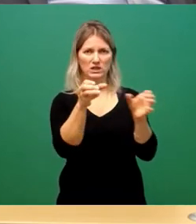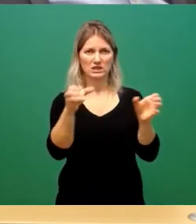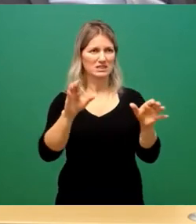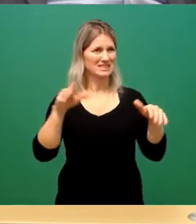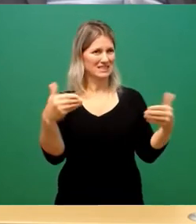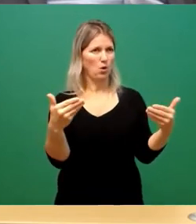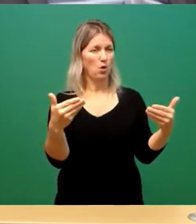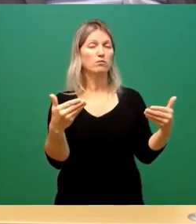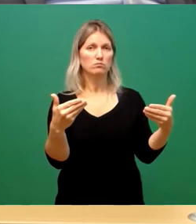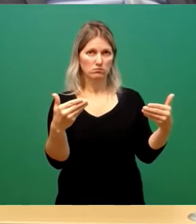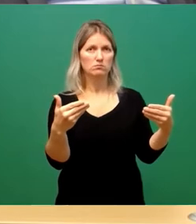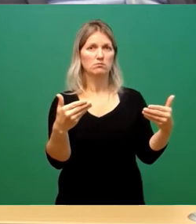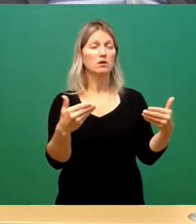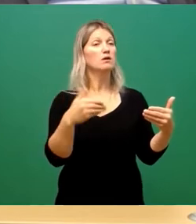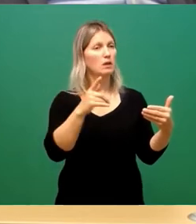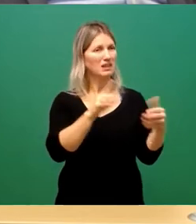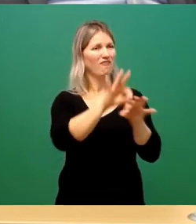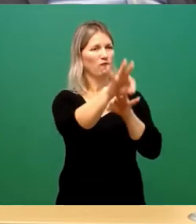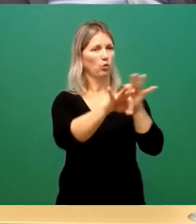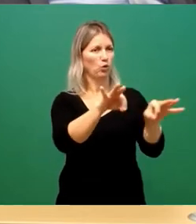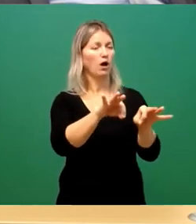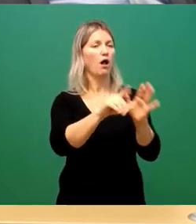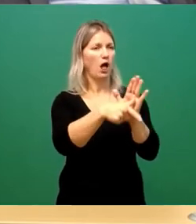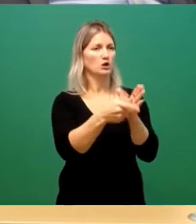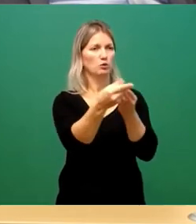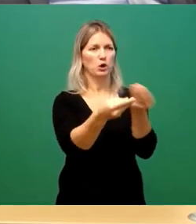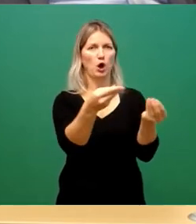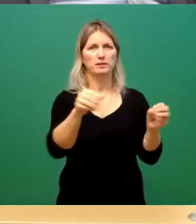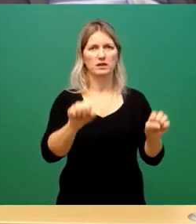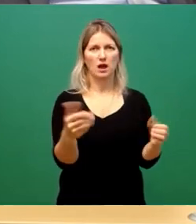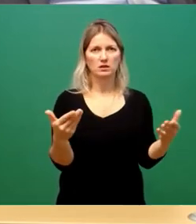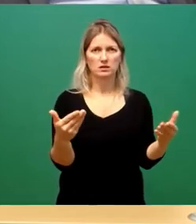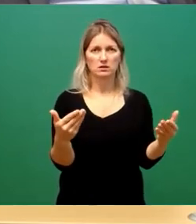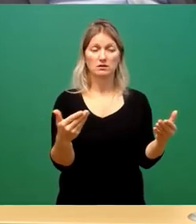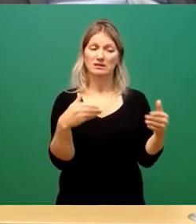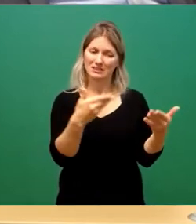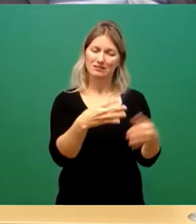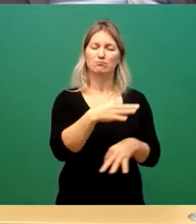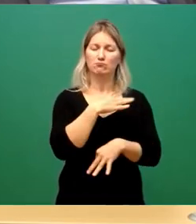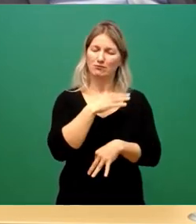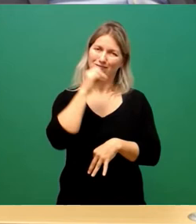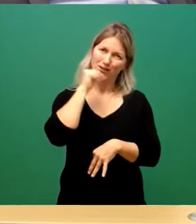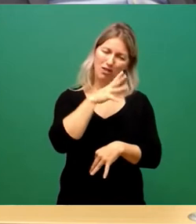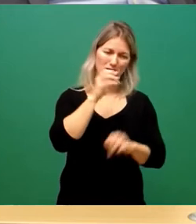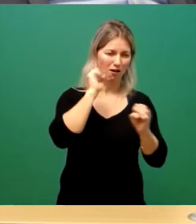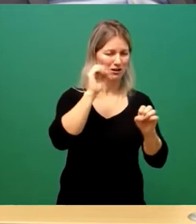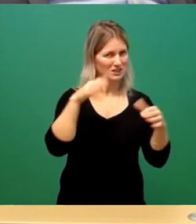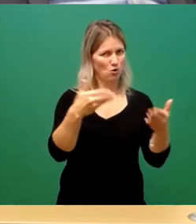Leistungserbringung ermöglicht. und daran werde ich wirklich jeden Tag weiterhin arbeiten.